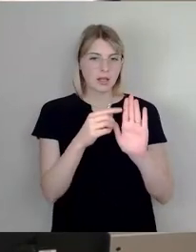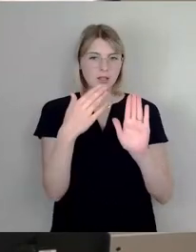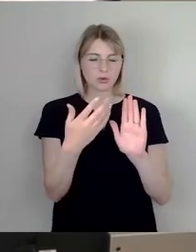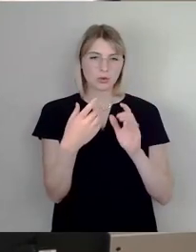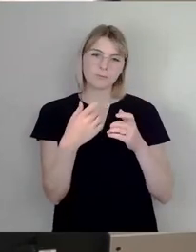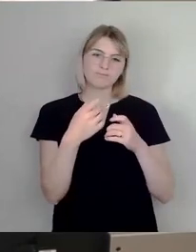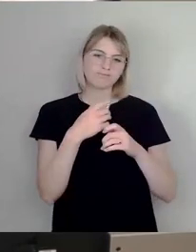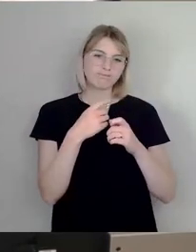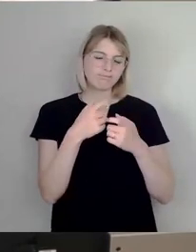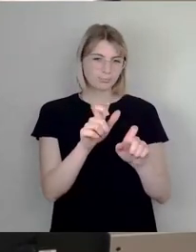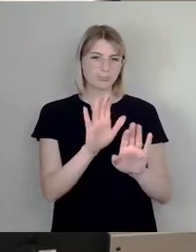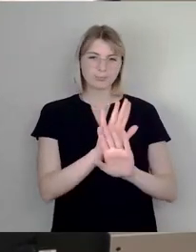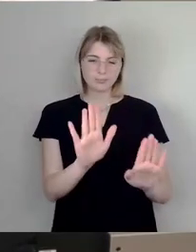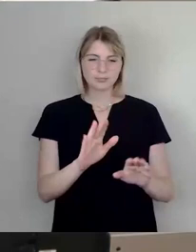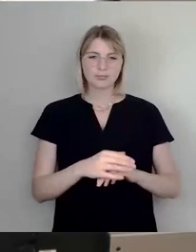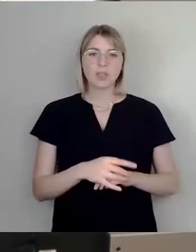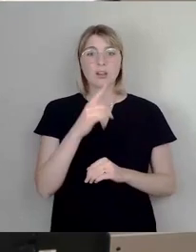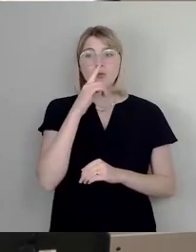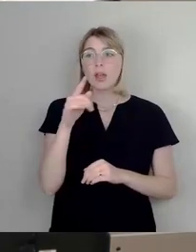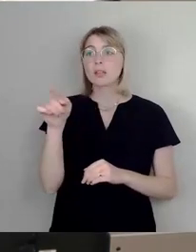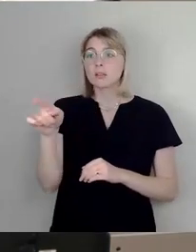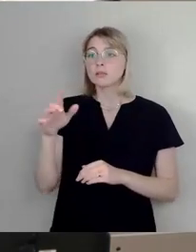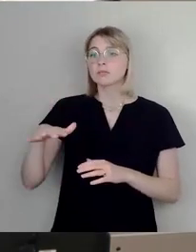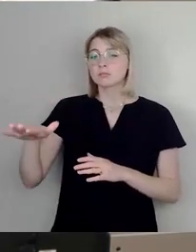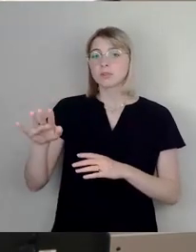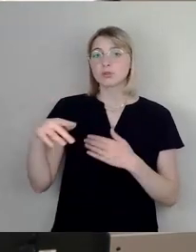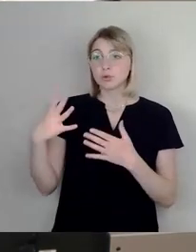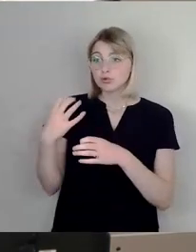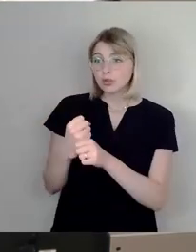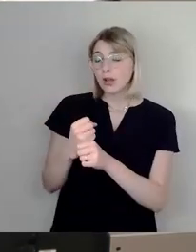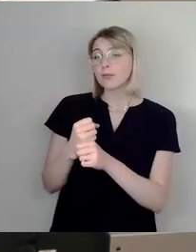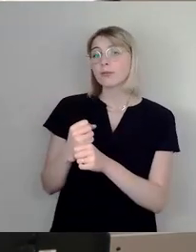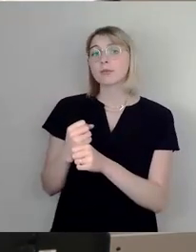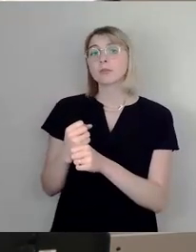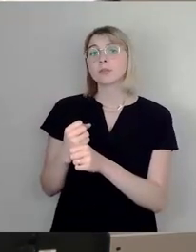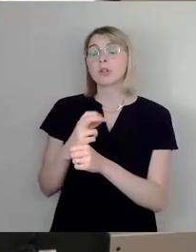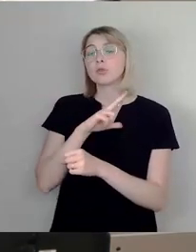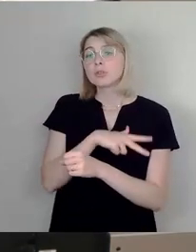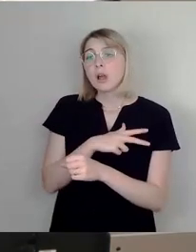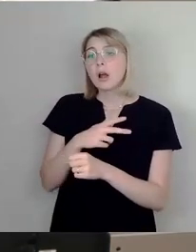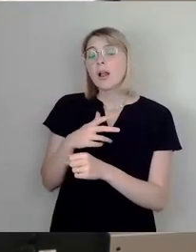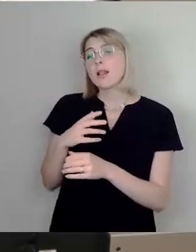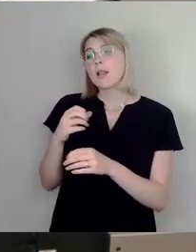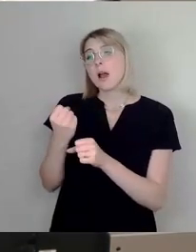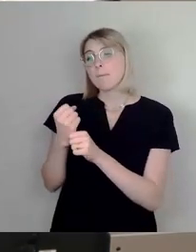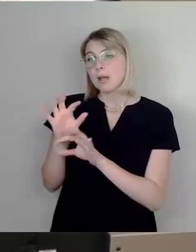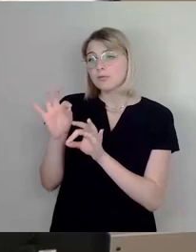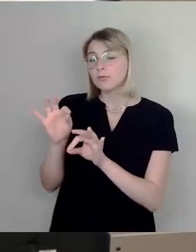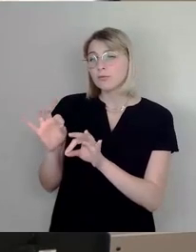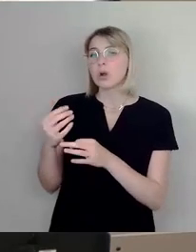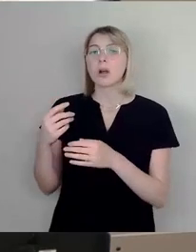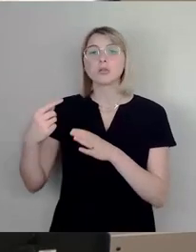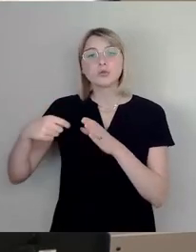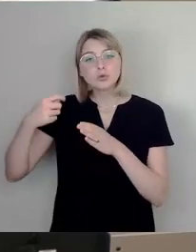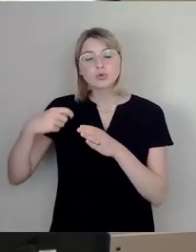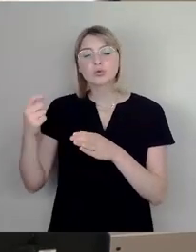haben, die, wo wir es geschafft haben, beispielsweise durch Straßensozialarbeit oder andere Anspracheformen über Suppenküchen oder Ähnliches, dass